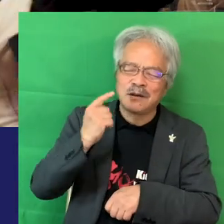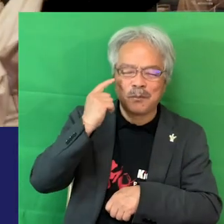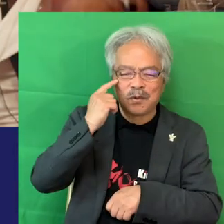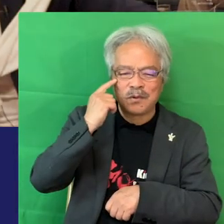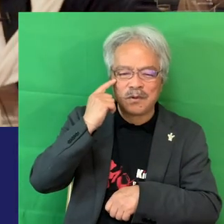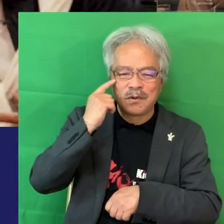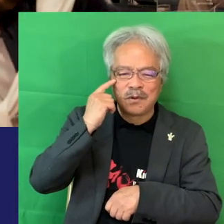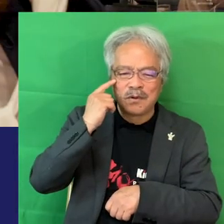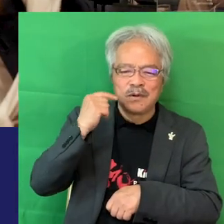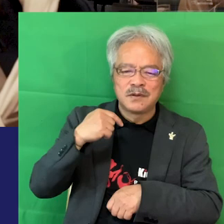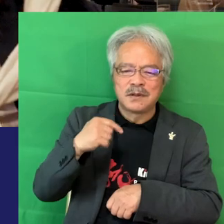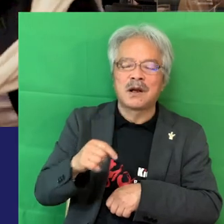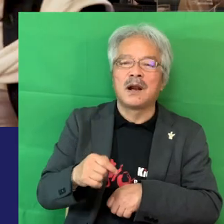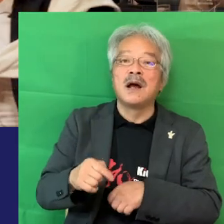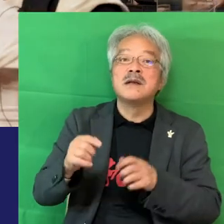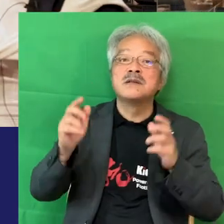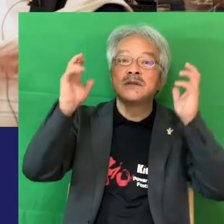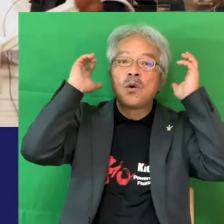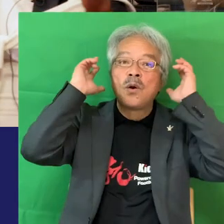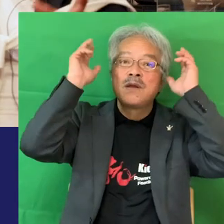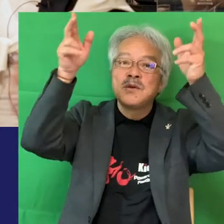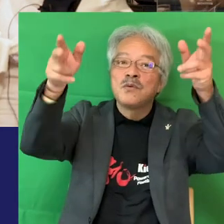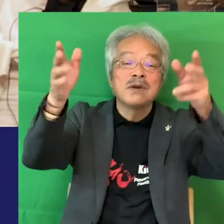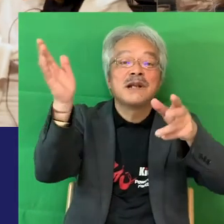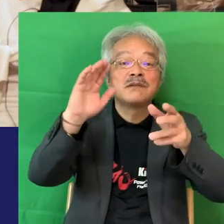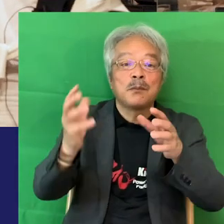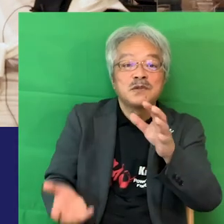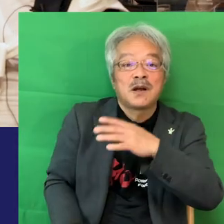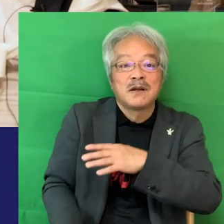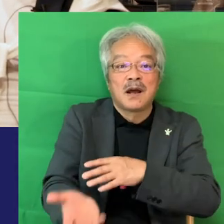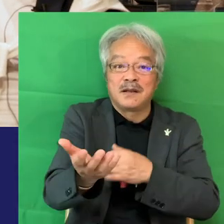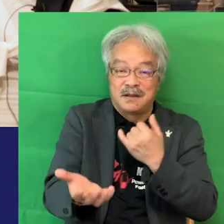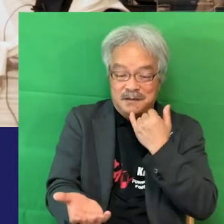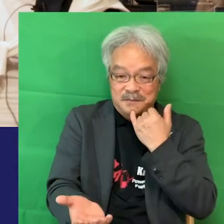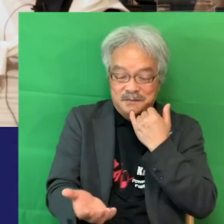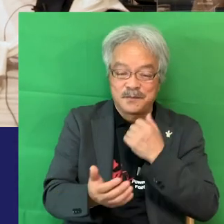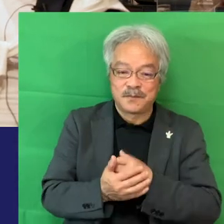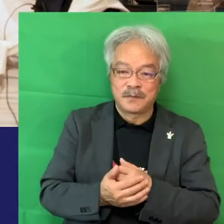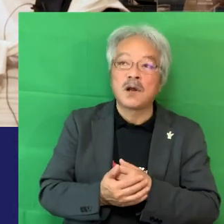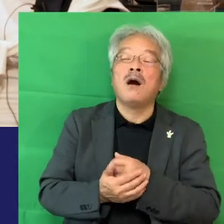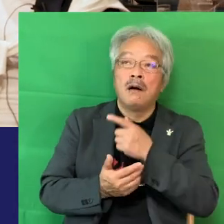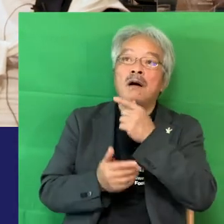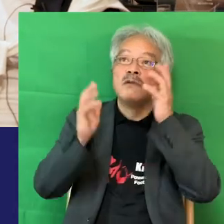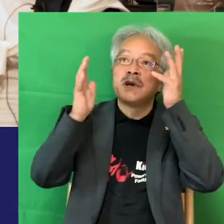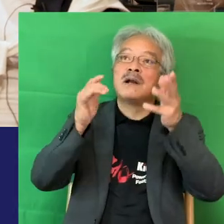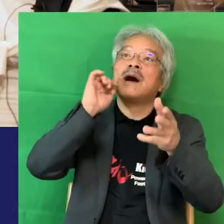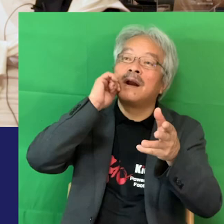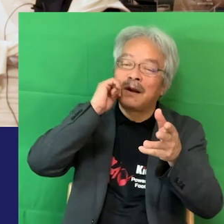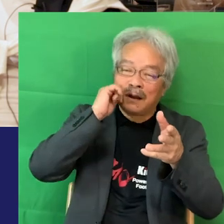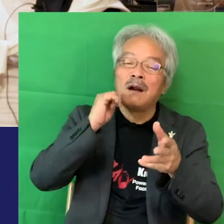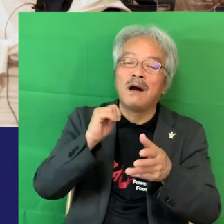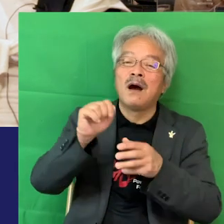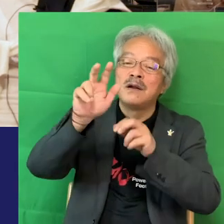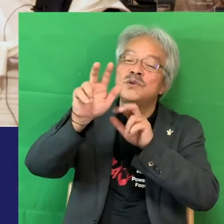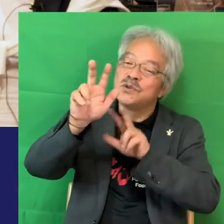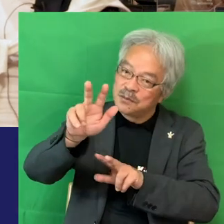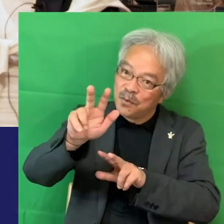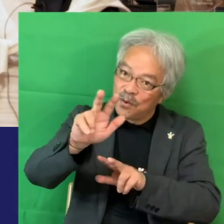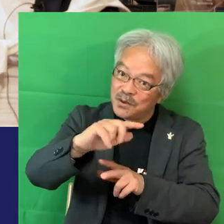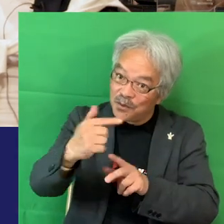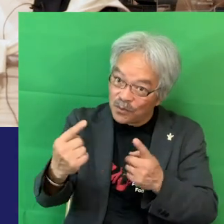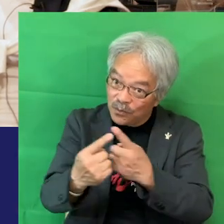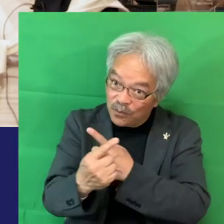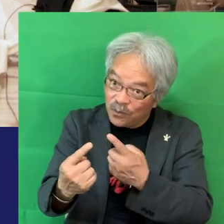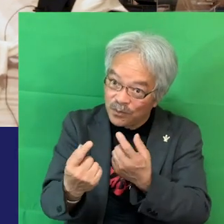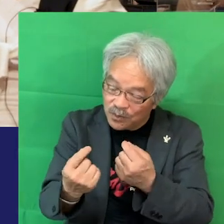上から投げないんちゃう下からスローなんですよ上から投げられないからなるほどだからルールもいろいろあるんですね合せてる